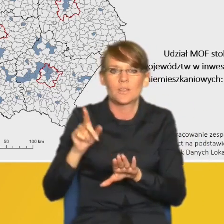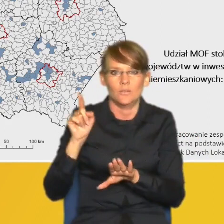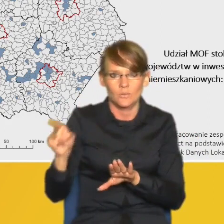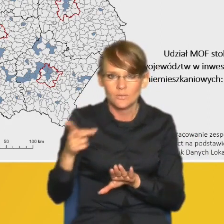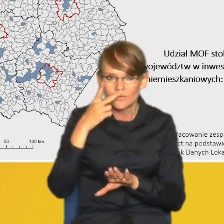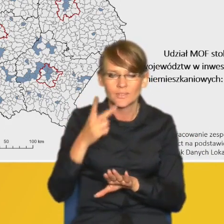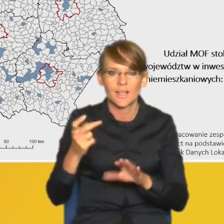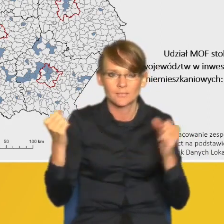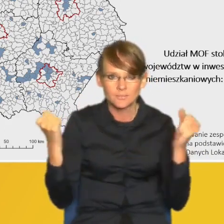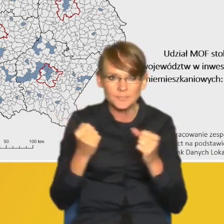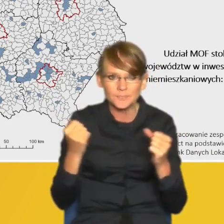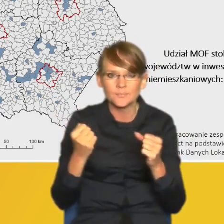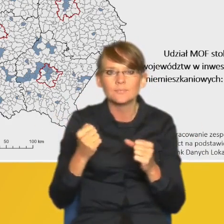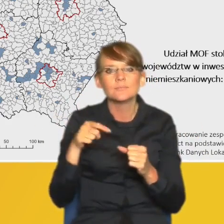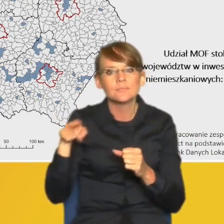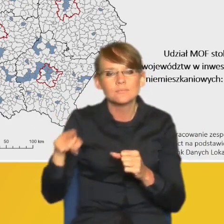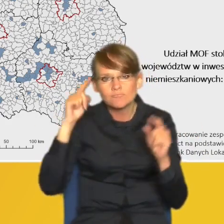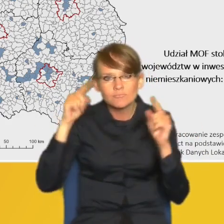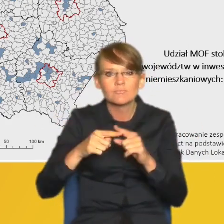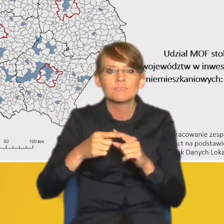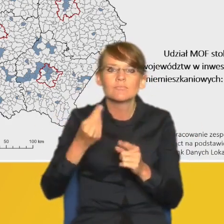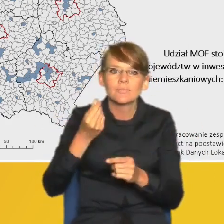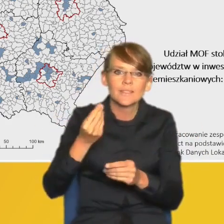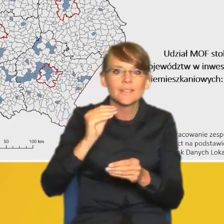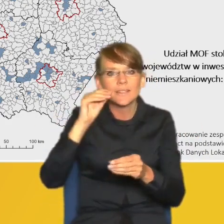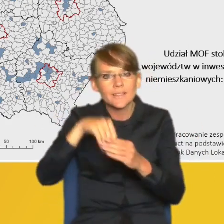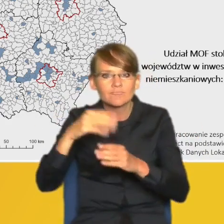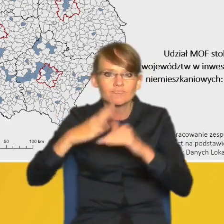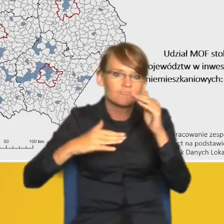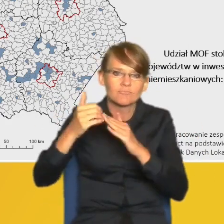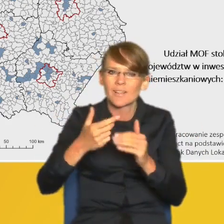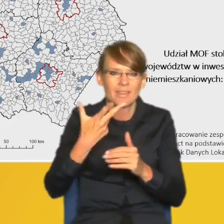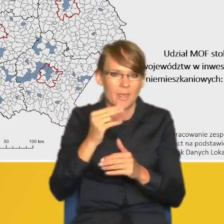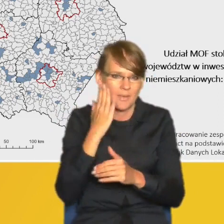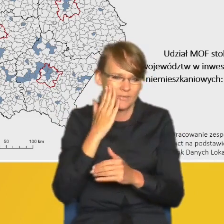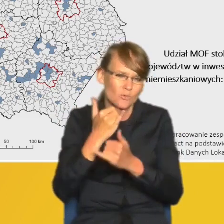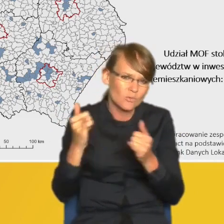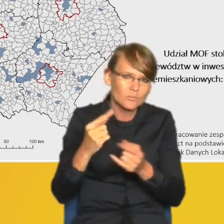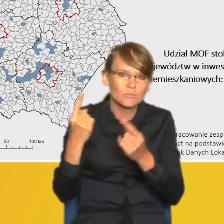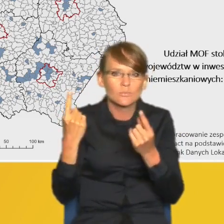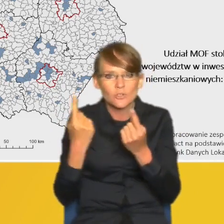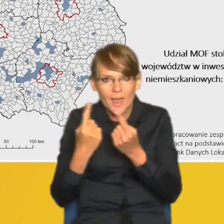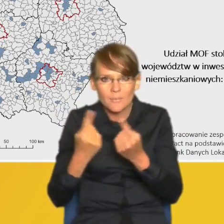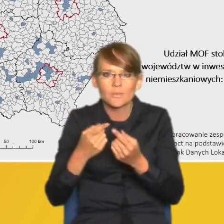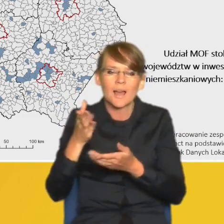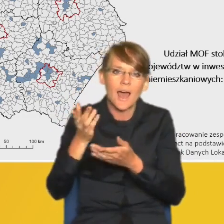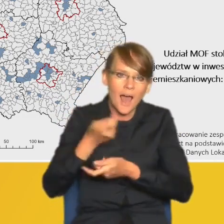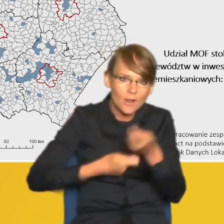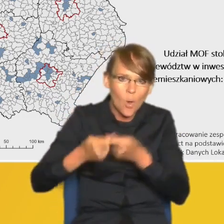koncentrację inwestycji niemieszkaniowych, przemysłowych, biurowych, handlowych, usługowych,